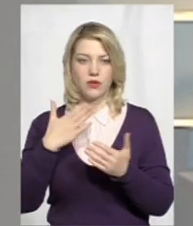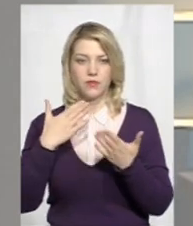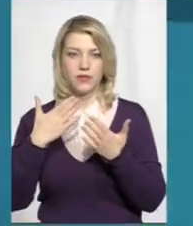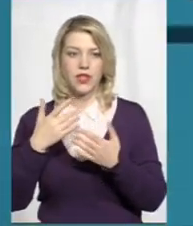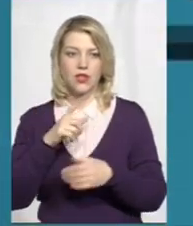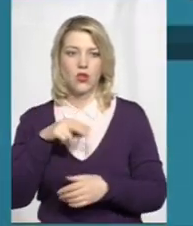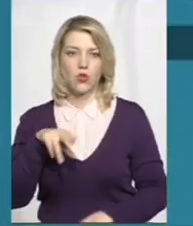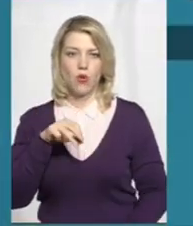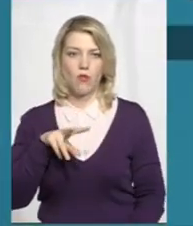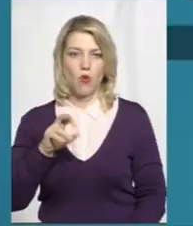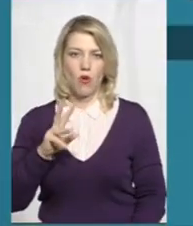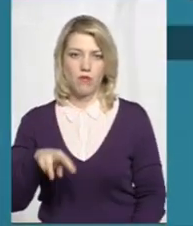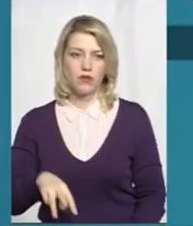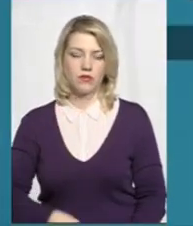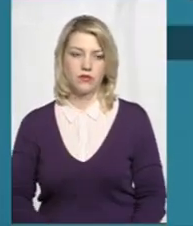розмову.